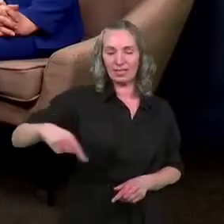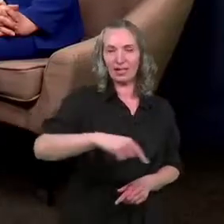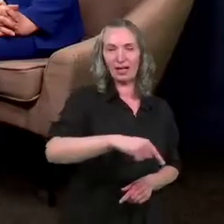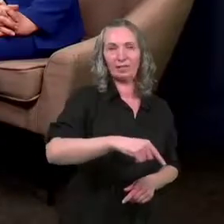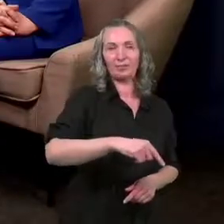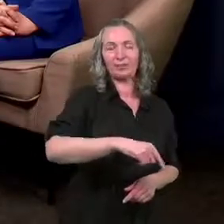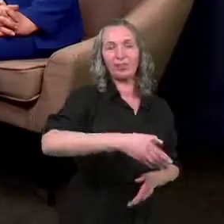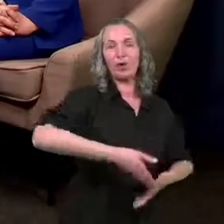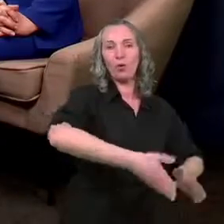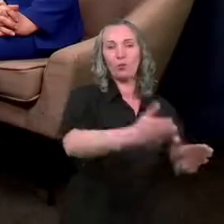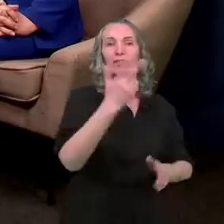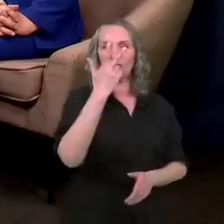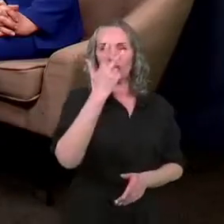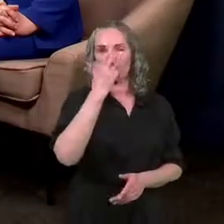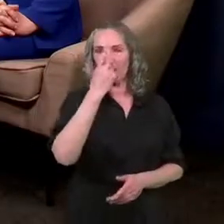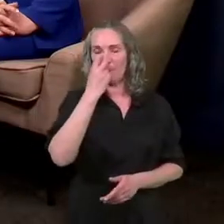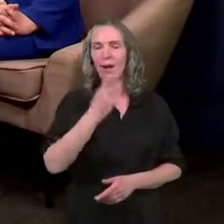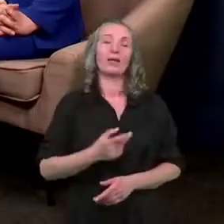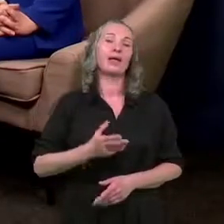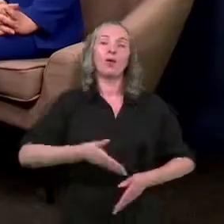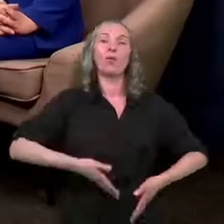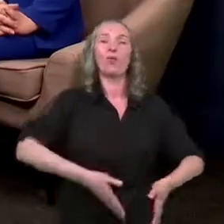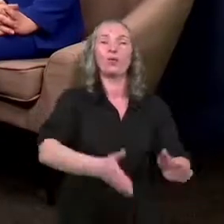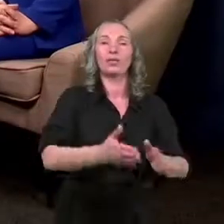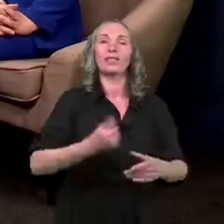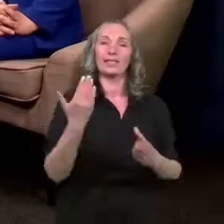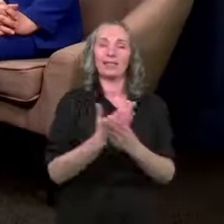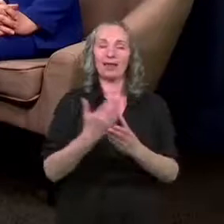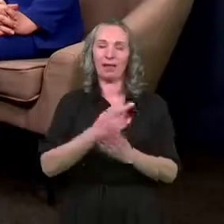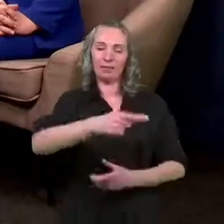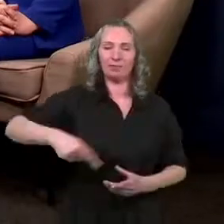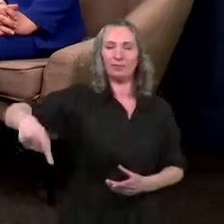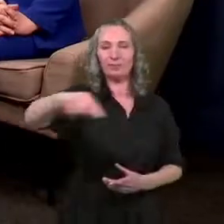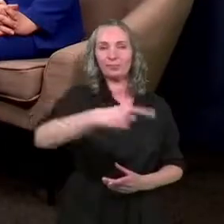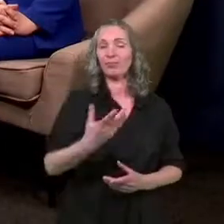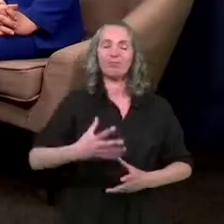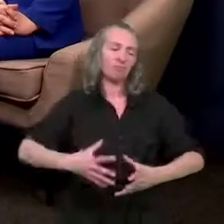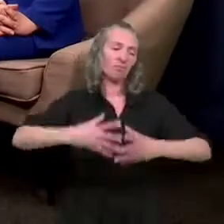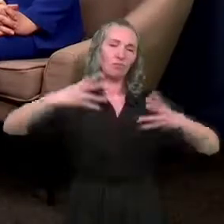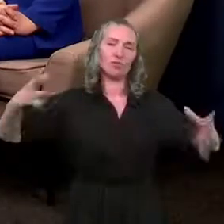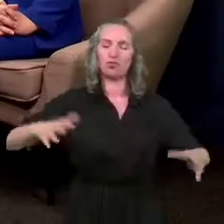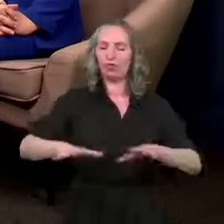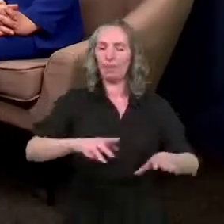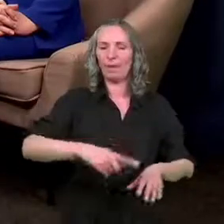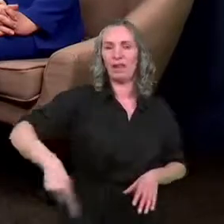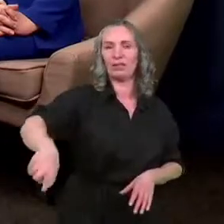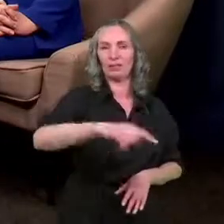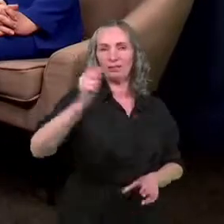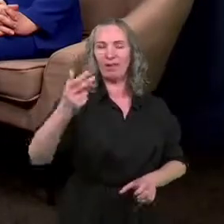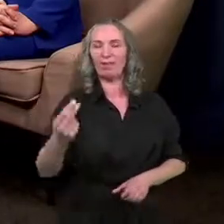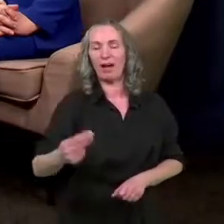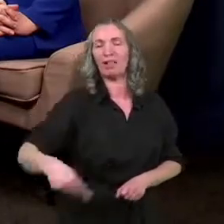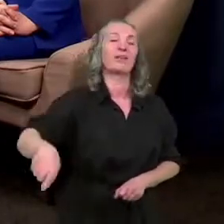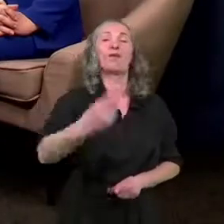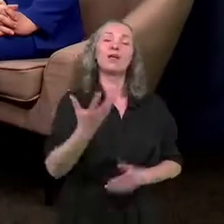ulicą 3 Maja i ulicą Cyganka. Ogromny kwartał, który chcemy przeznaczyć